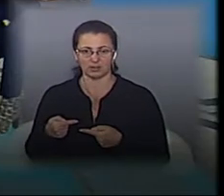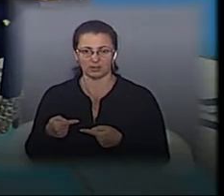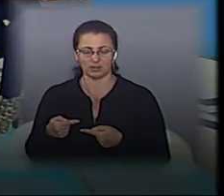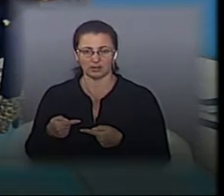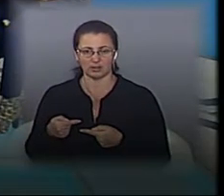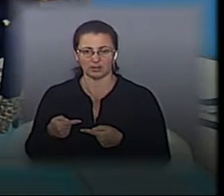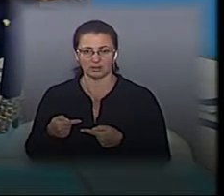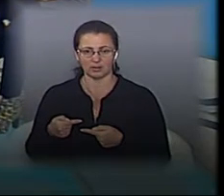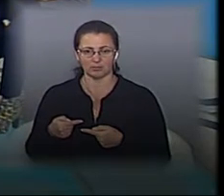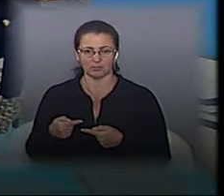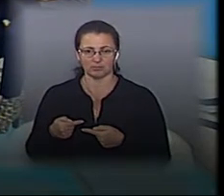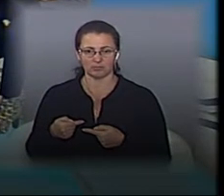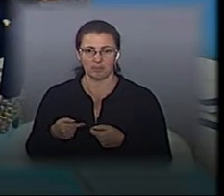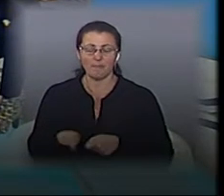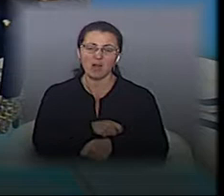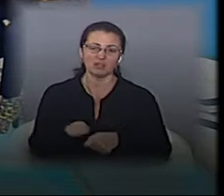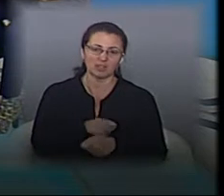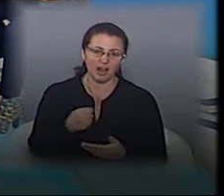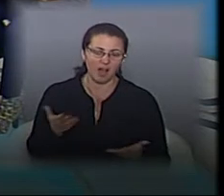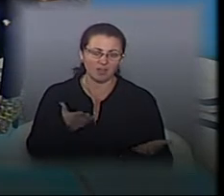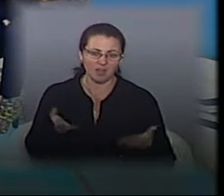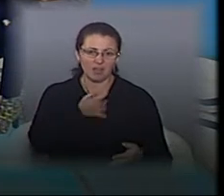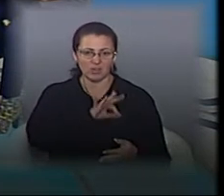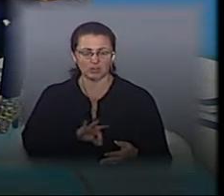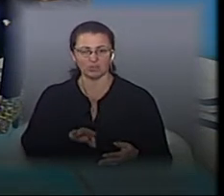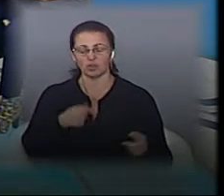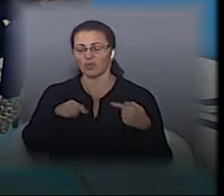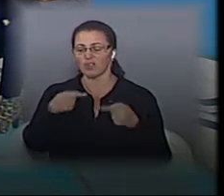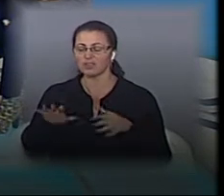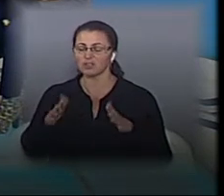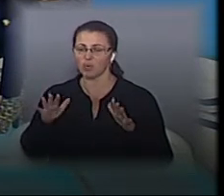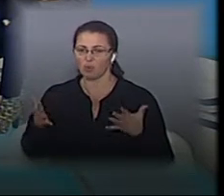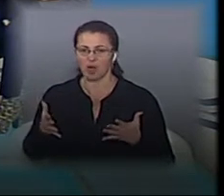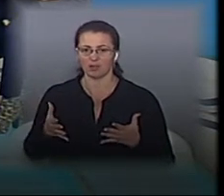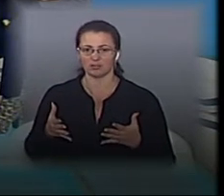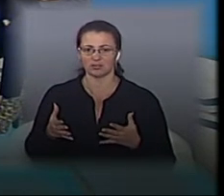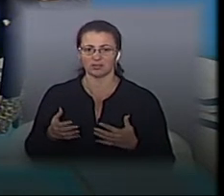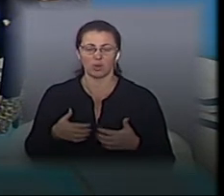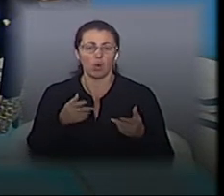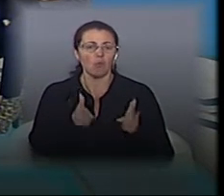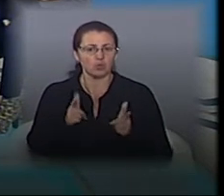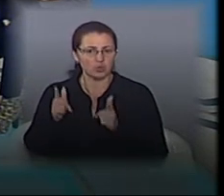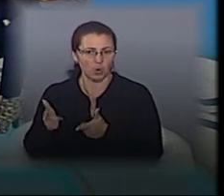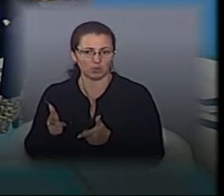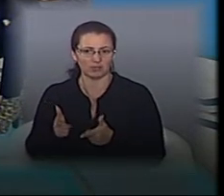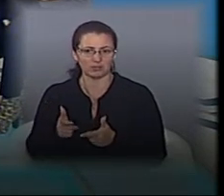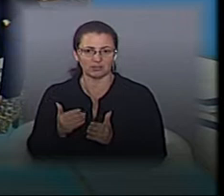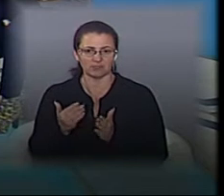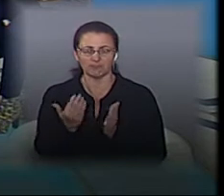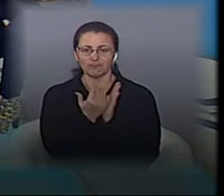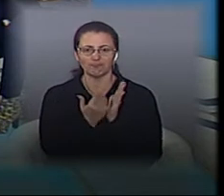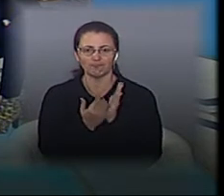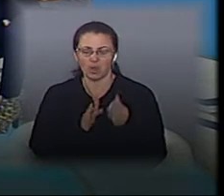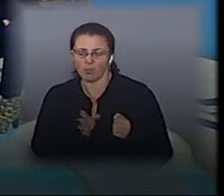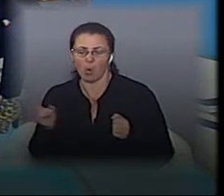ну, скажімо, матеріал, який буде використовуватися, так, інші моменти, узгодити схему об'їзду, яка буде при перекритті,